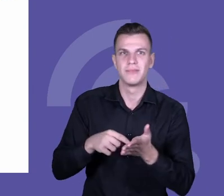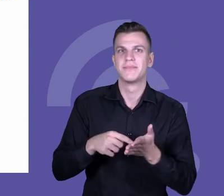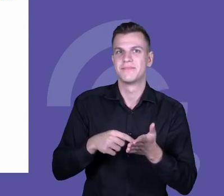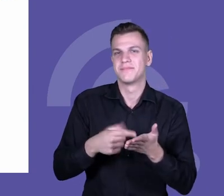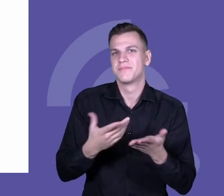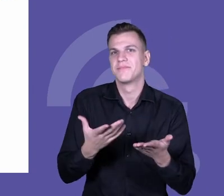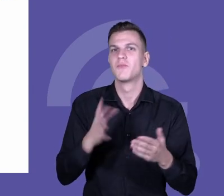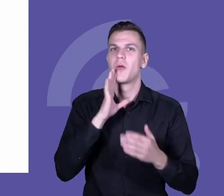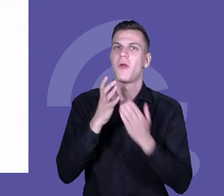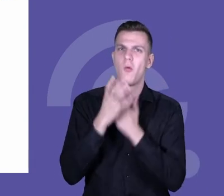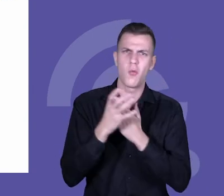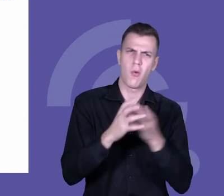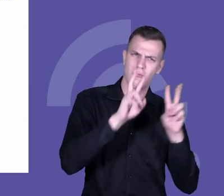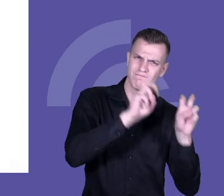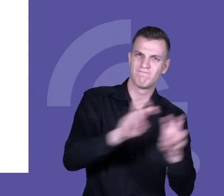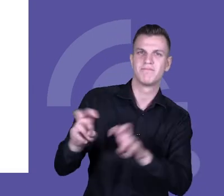bardzo dużo.